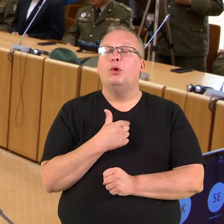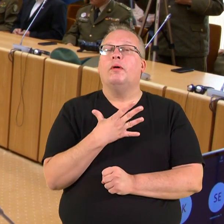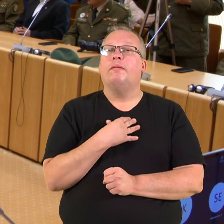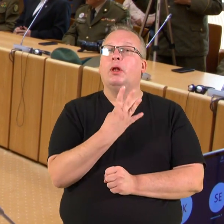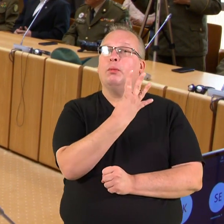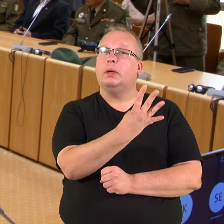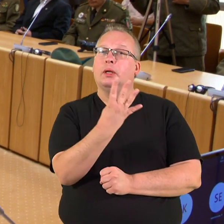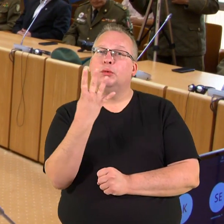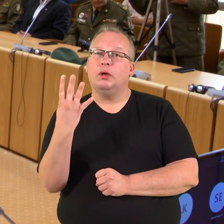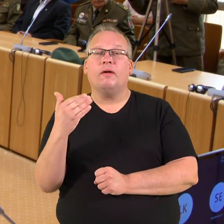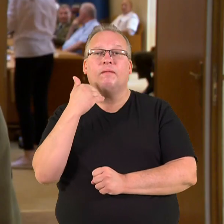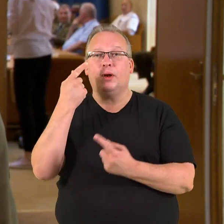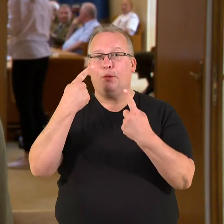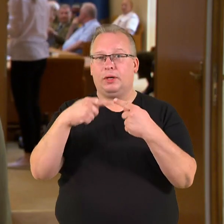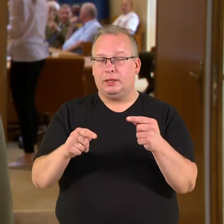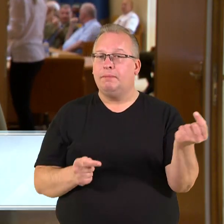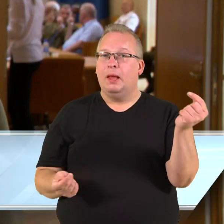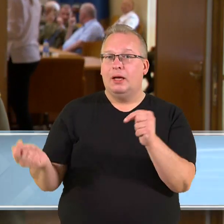šauliai buvo, paskui jau kiti privažiavo.